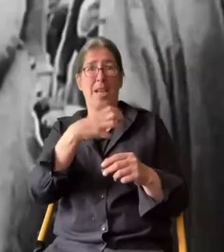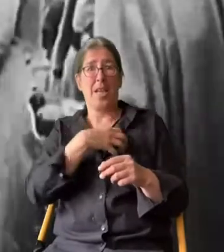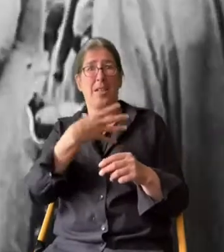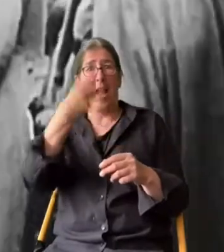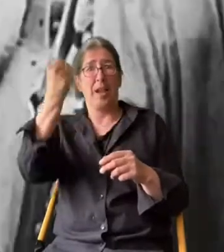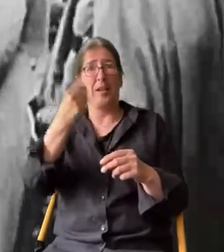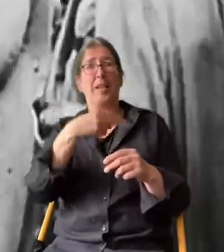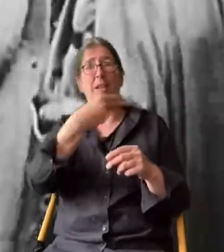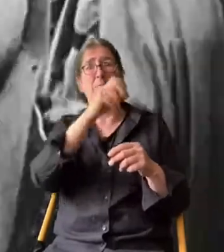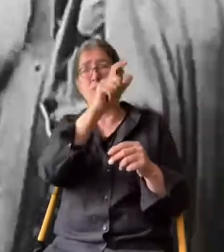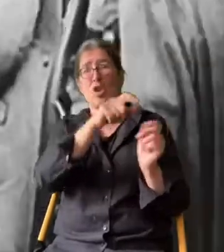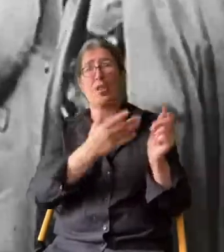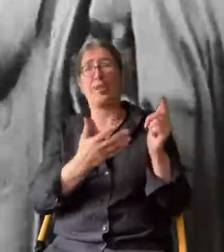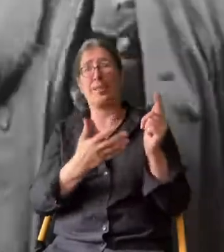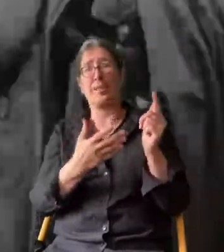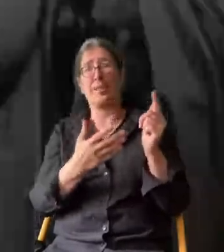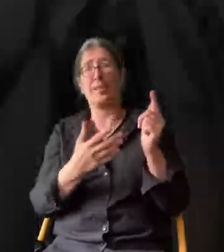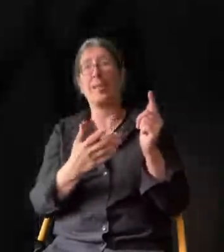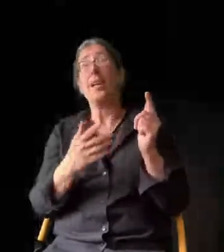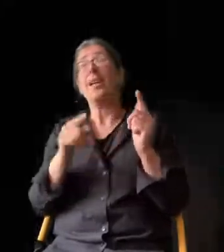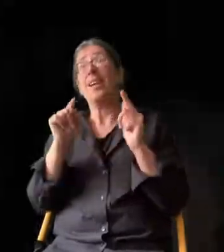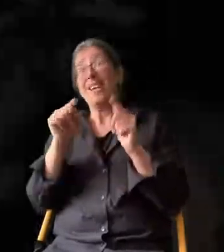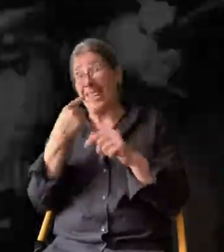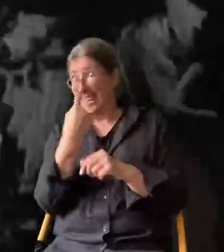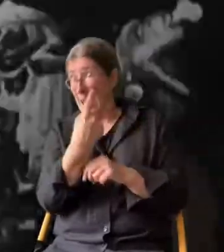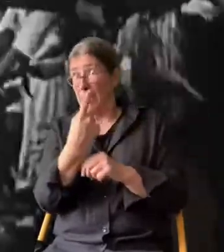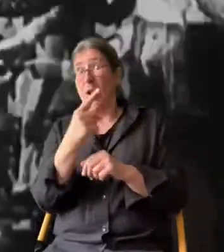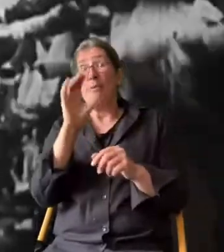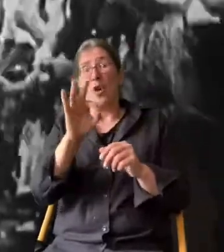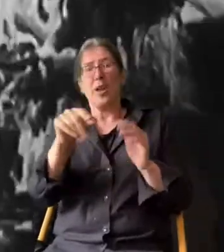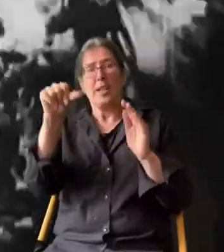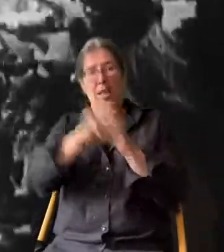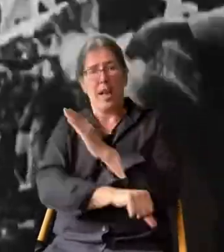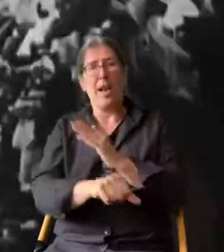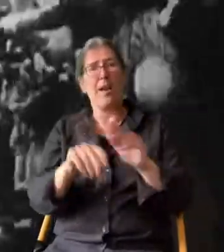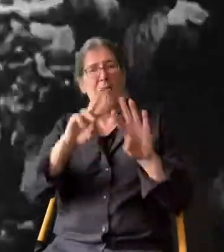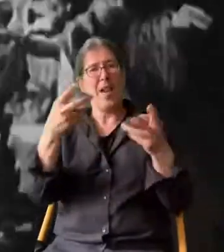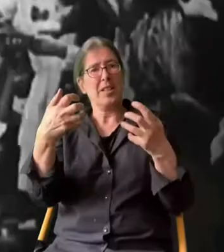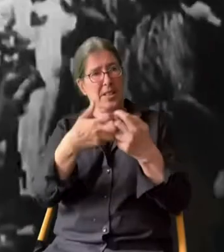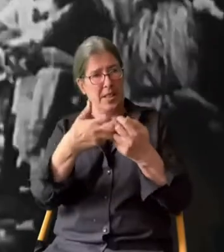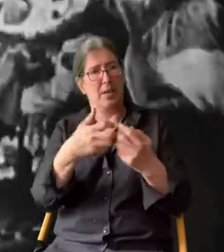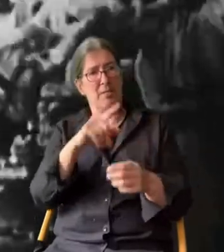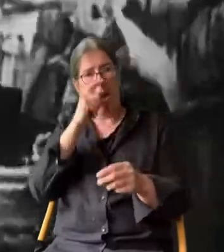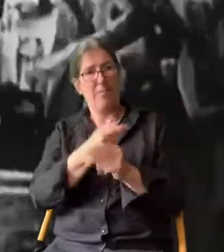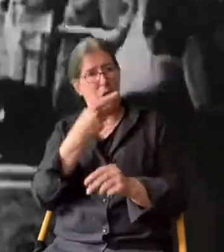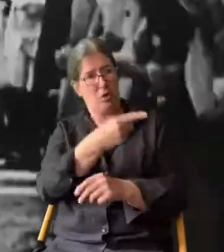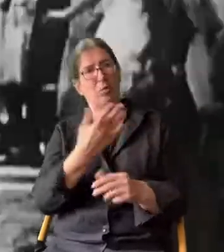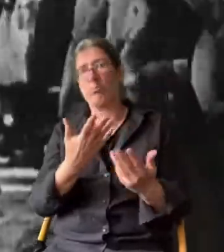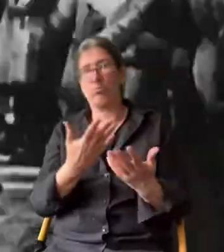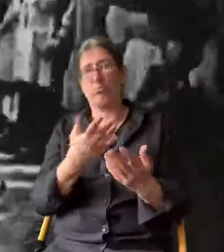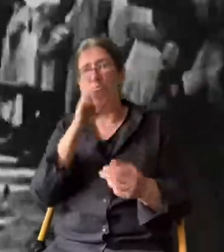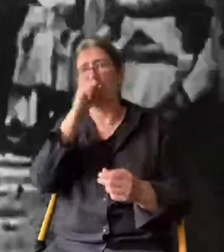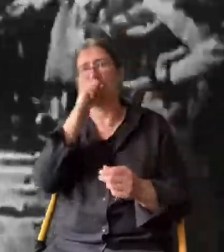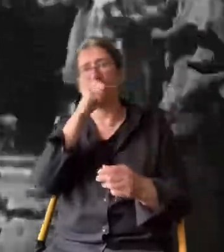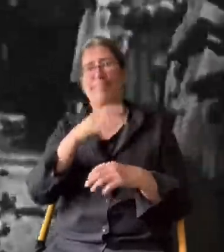Hindenburg geschaffen. Dass der Feldmarschall auch für die Niederlage im Weltkrieg verantwortlich ist, wird verdrängt.